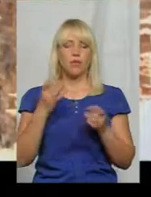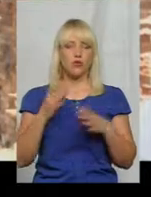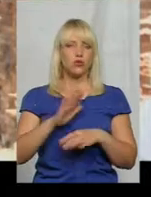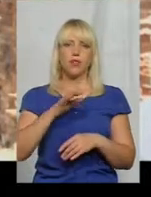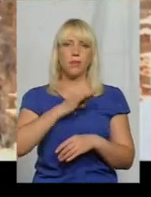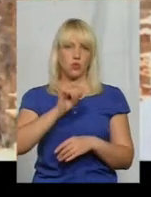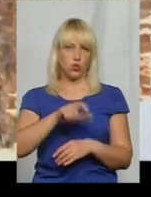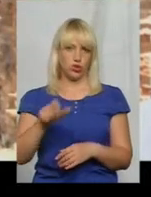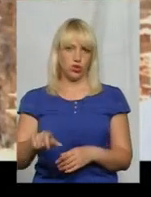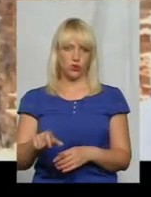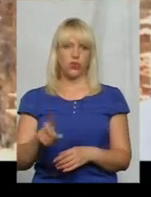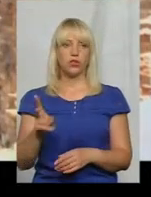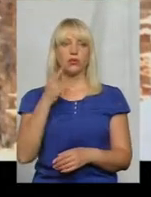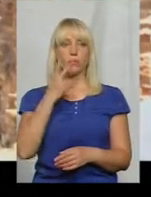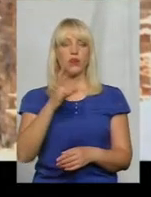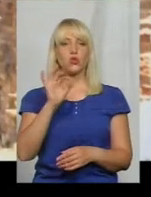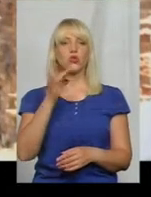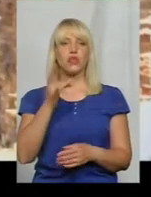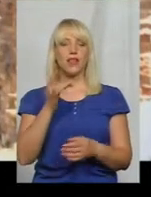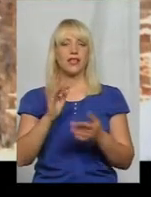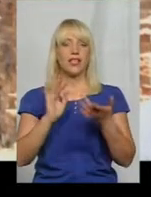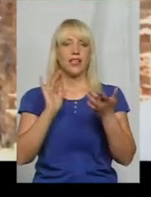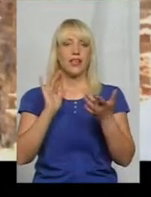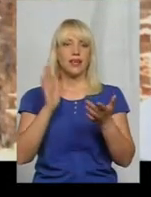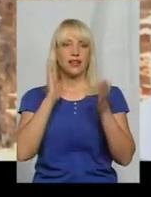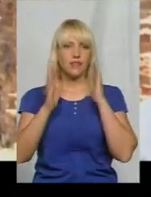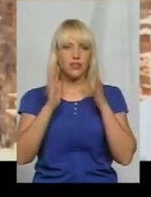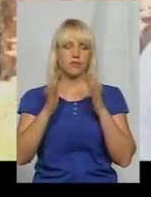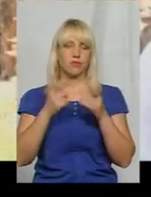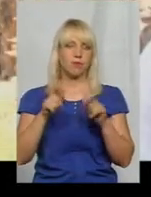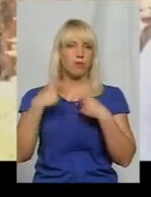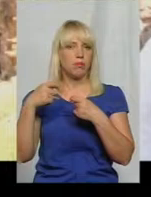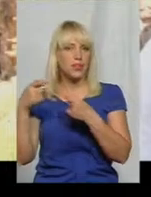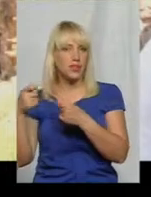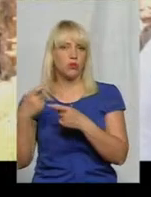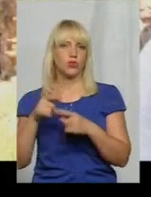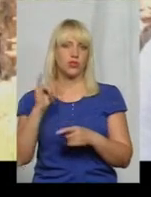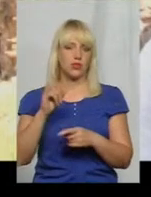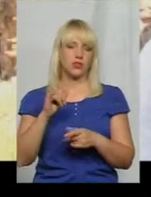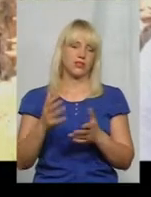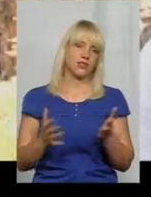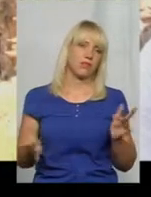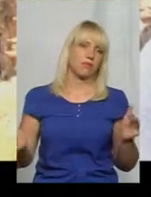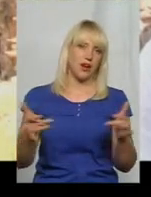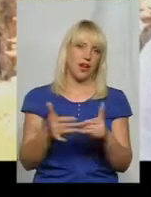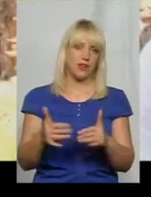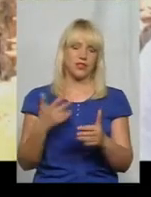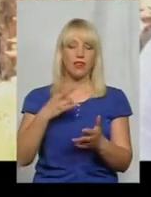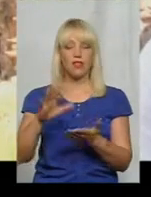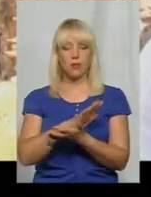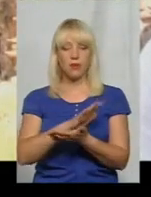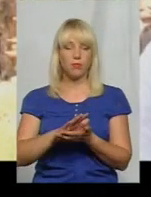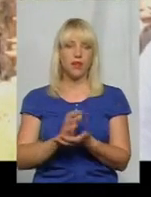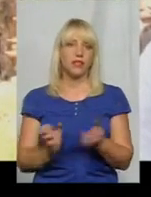бачать оголошення в соціальних мережах, передають один одному, збираються. Зазвичай на прибирання в нас збирається